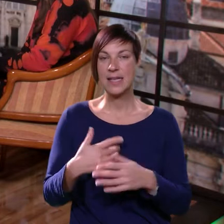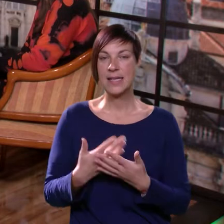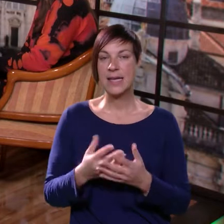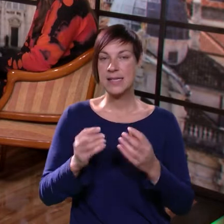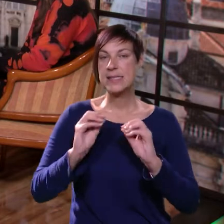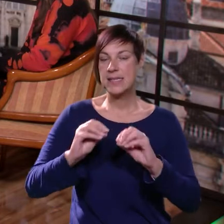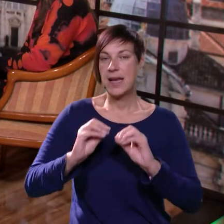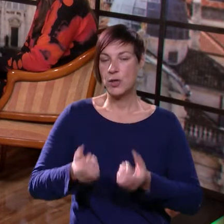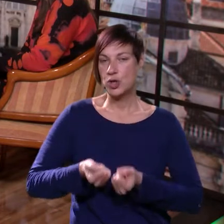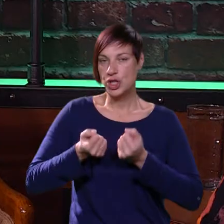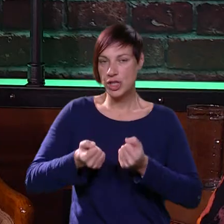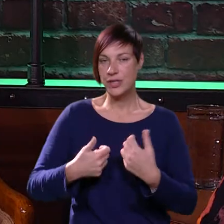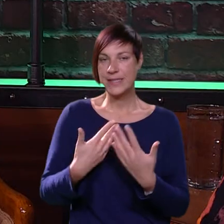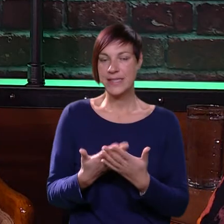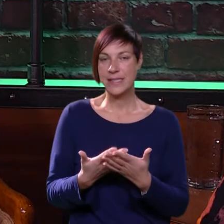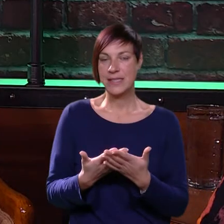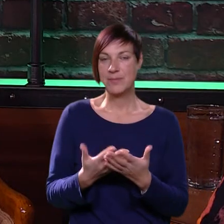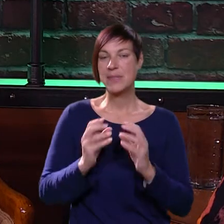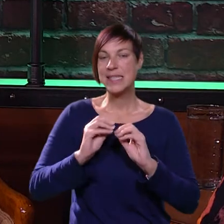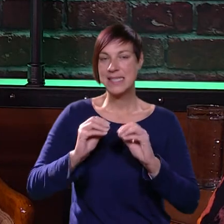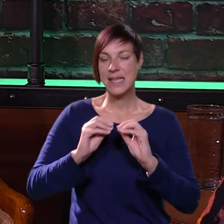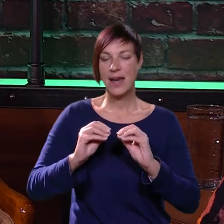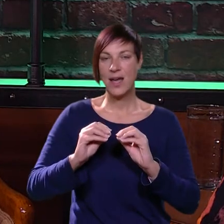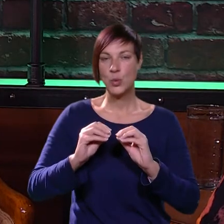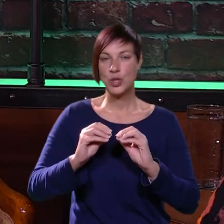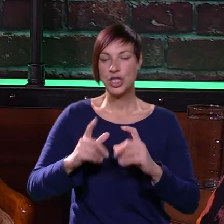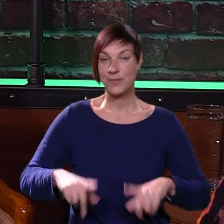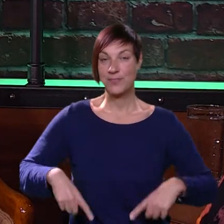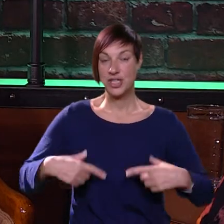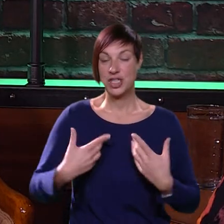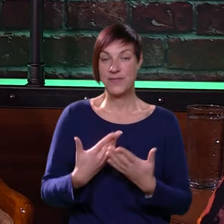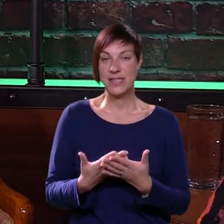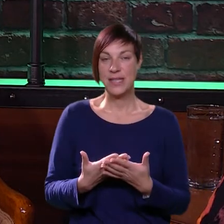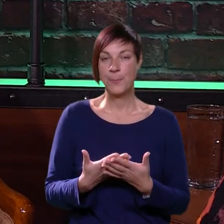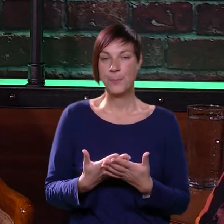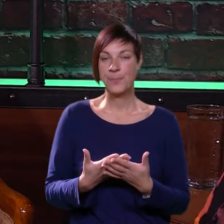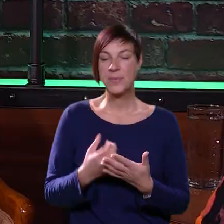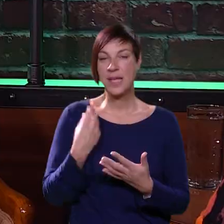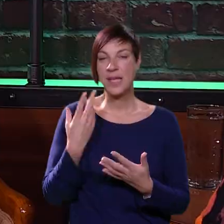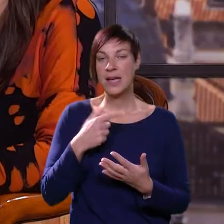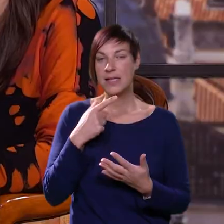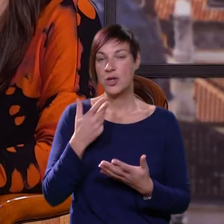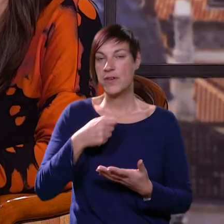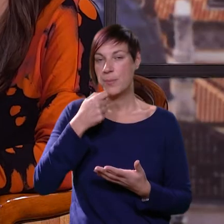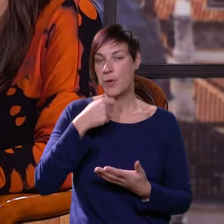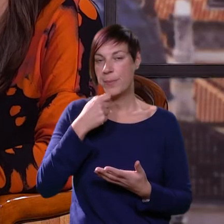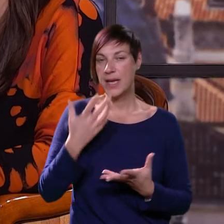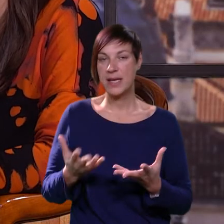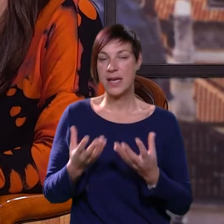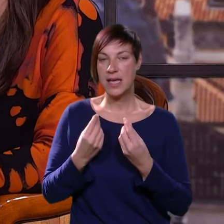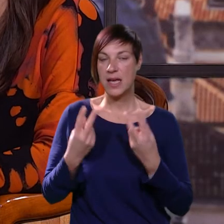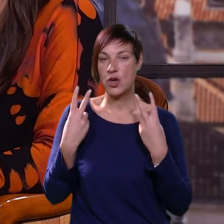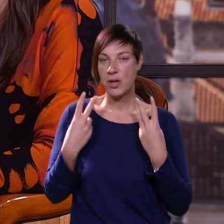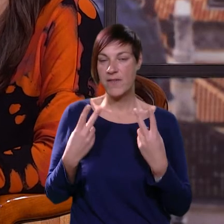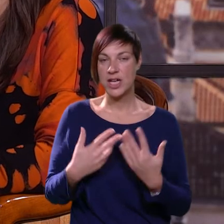da se nauči nositi s i da se nauči živjeti s time. Kada govorimo o prehrani, ono je